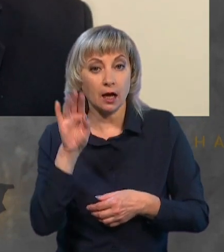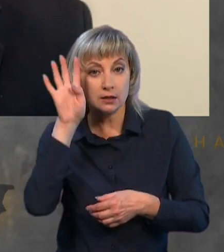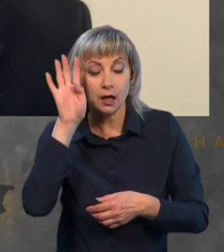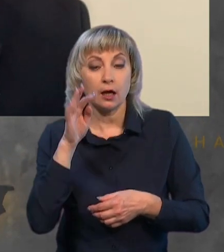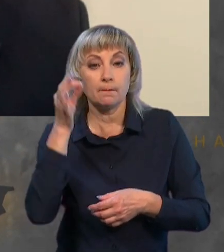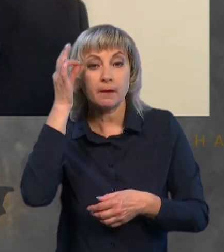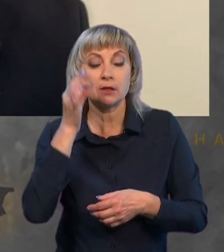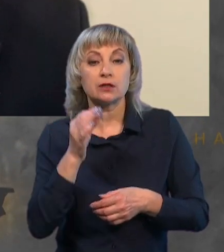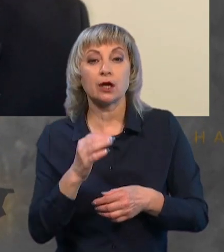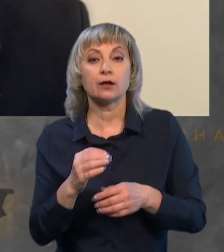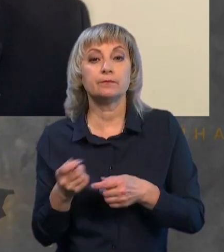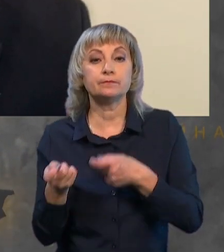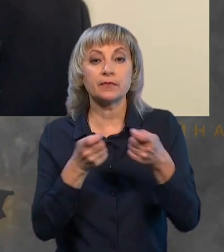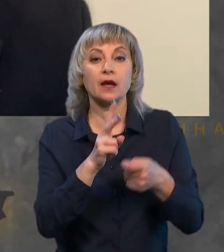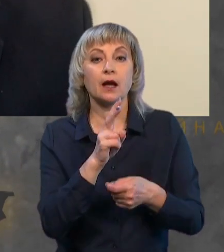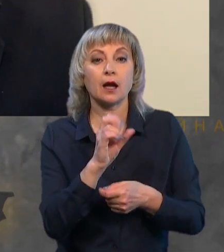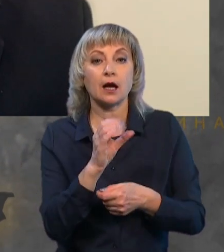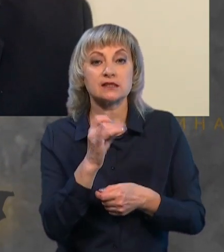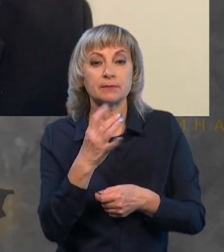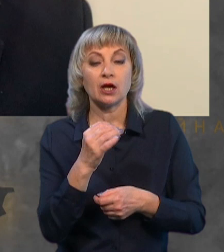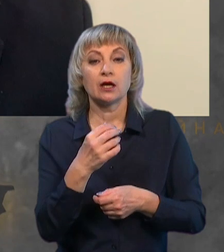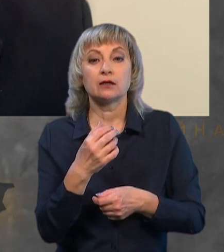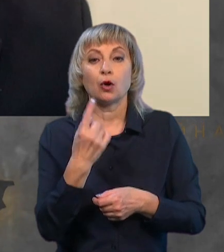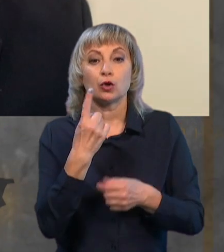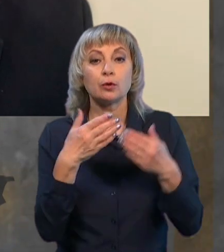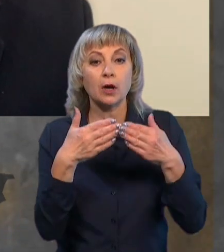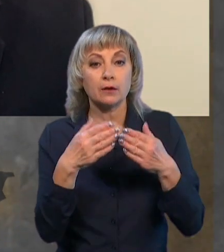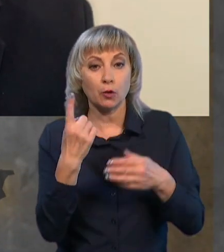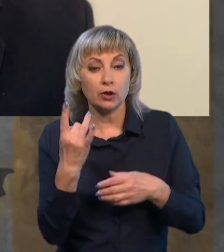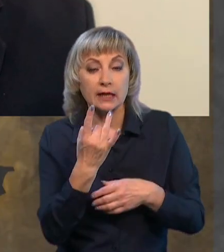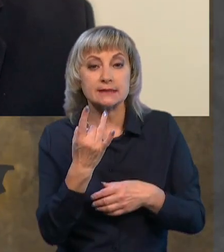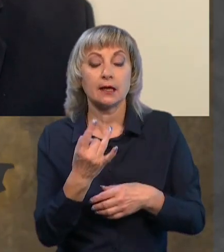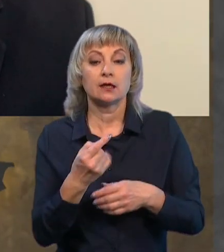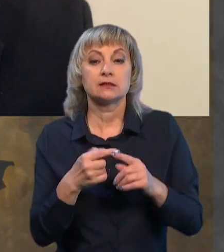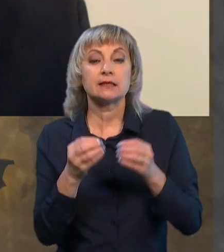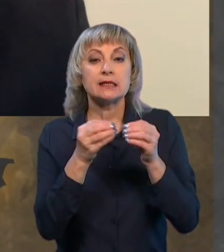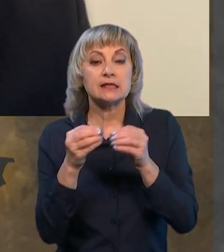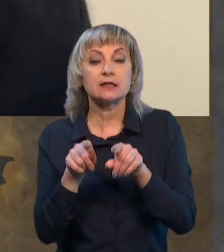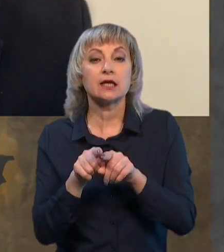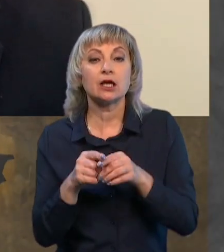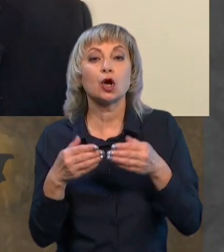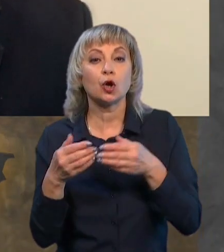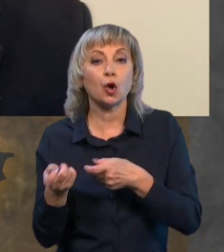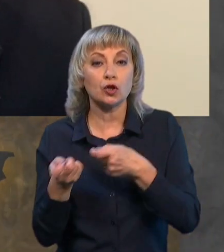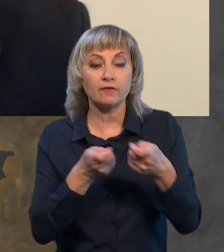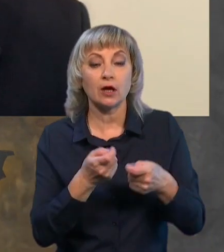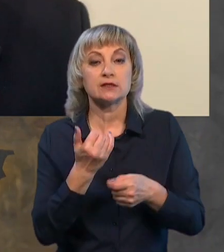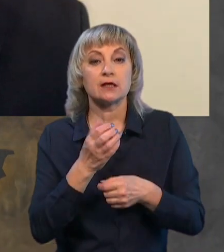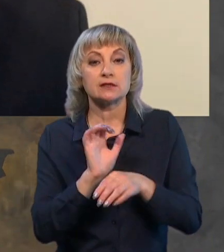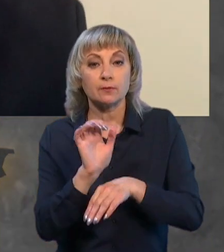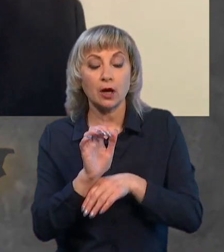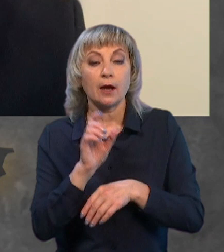Каспі по 350 тисяч за один раз на одному кораблі, і це десятки таких конвоїв. Зараз поставиться Північна Корея.